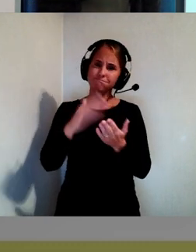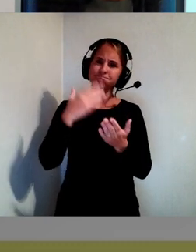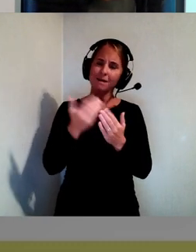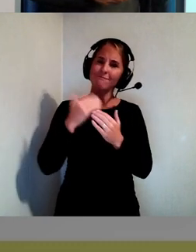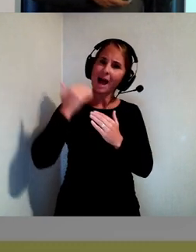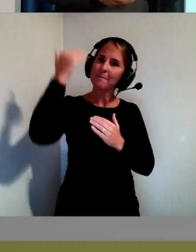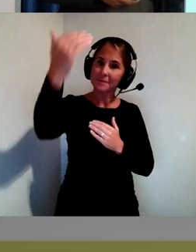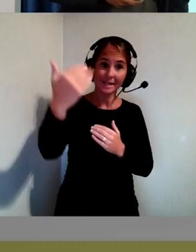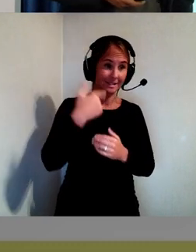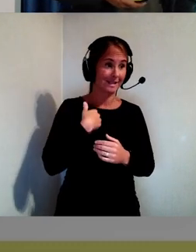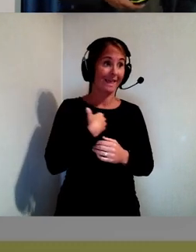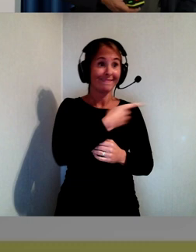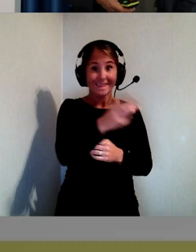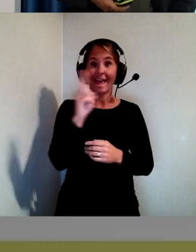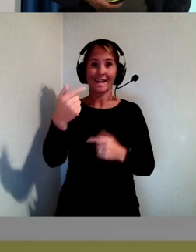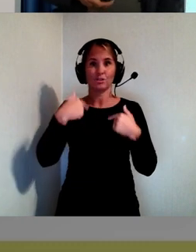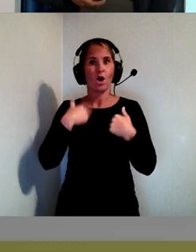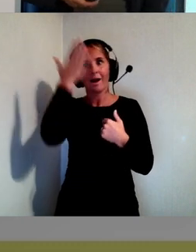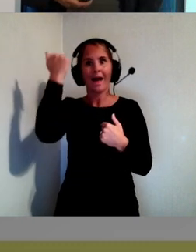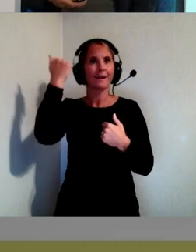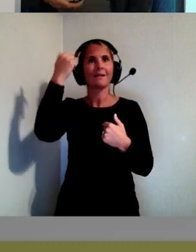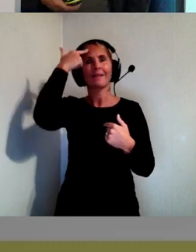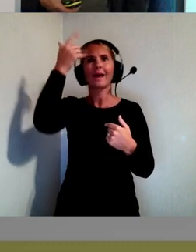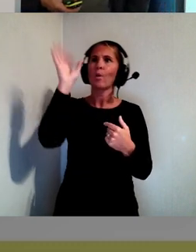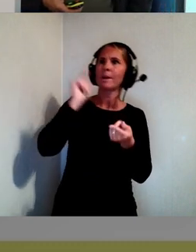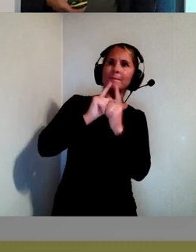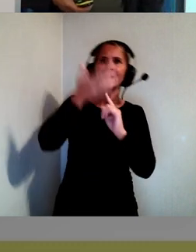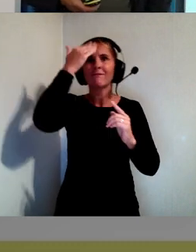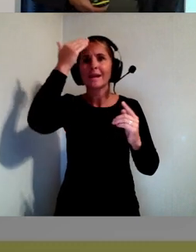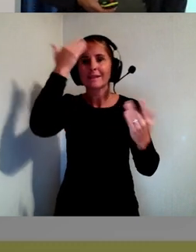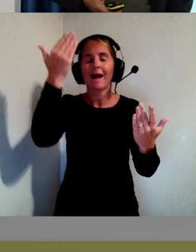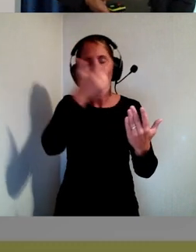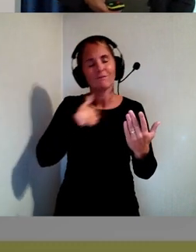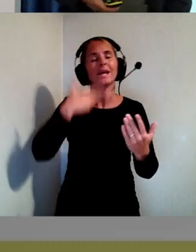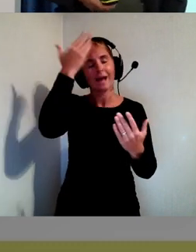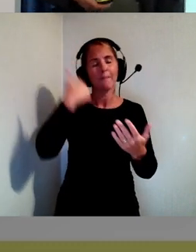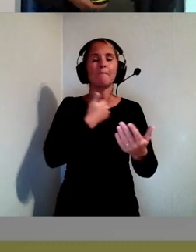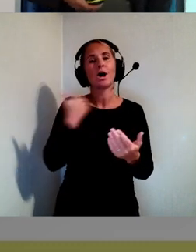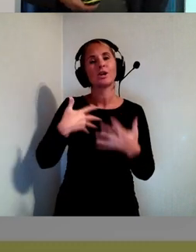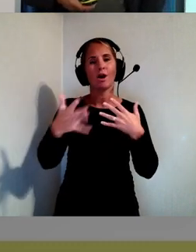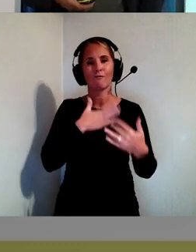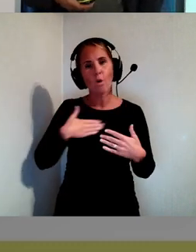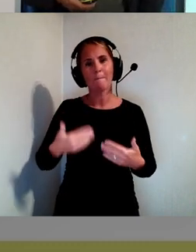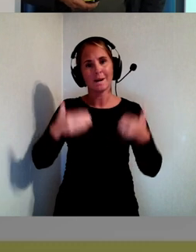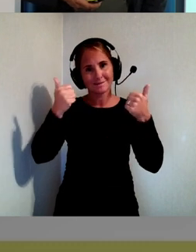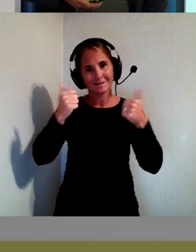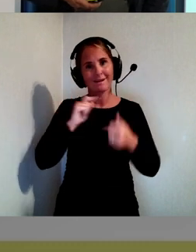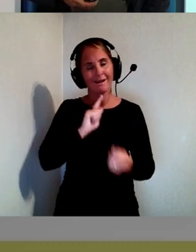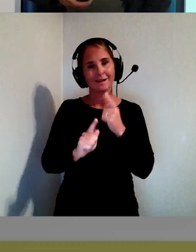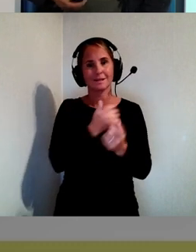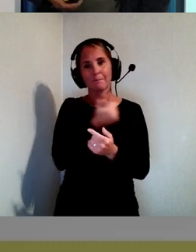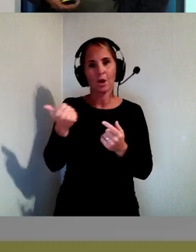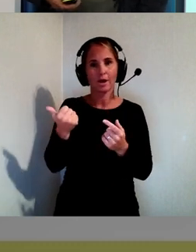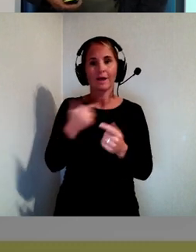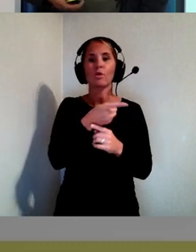ni eller jag, förutspå egentligen. Vi kan dock göra så bra som möjligt. Och kanske inte bara det